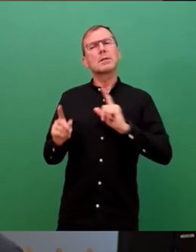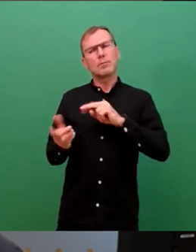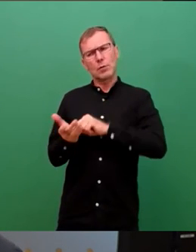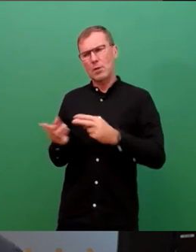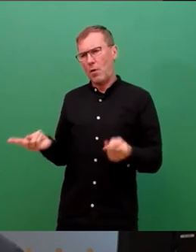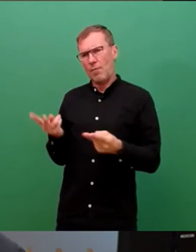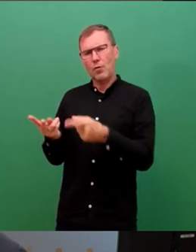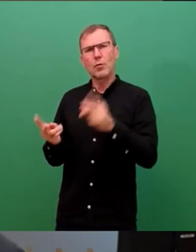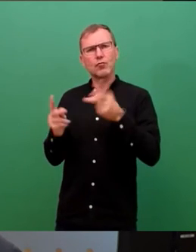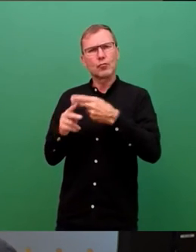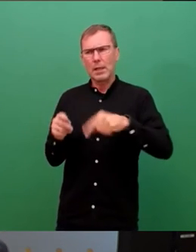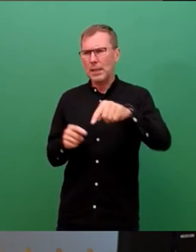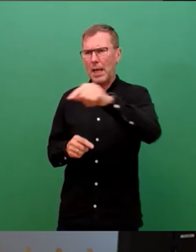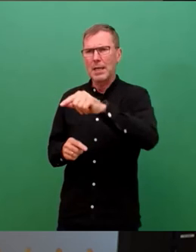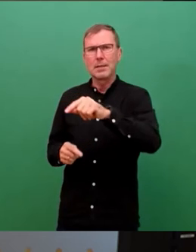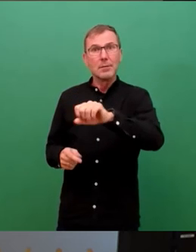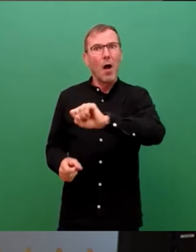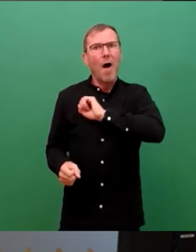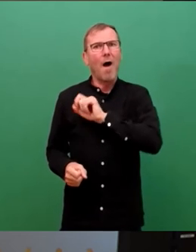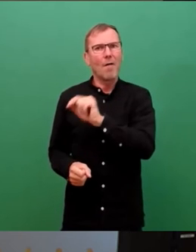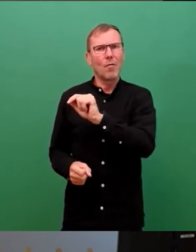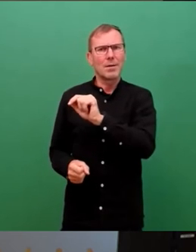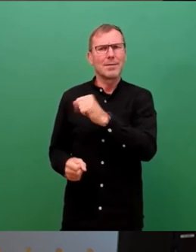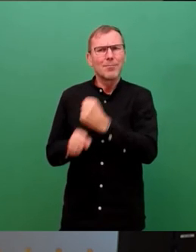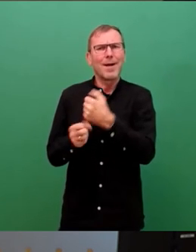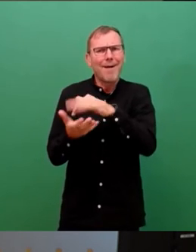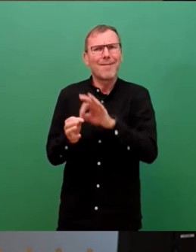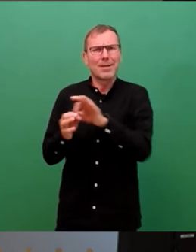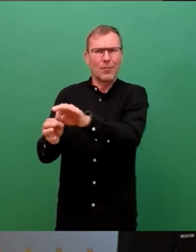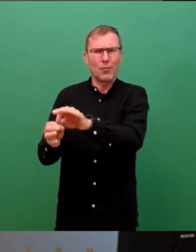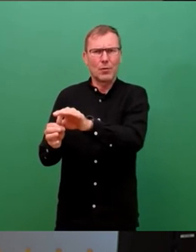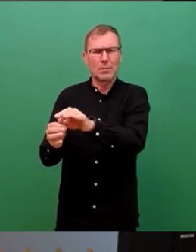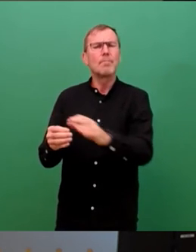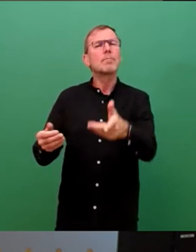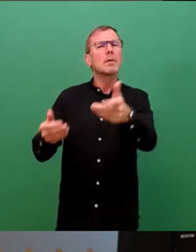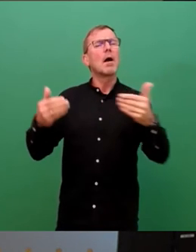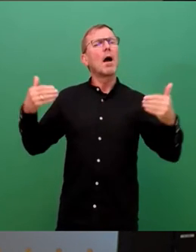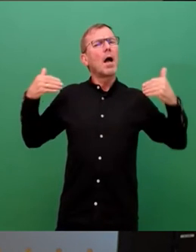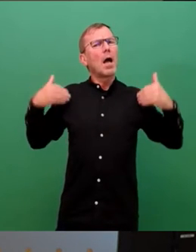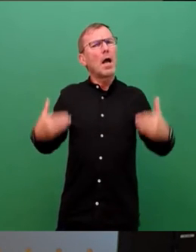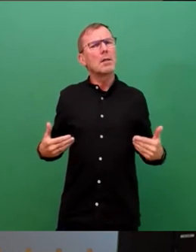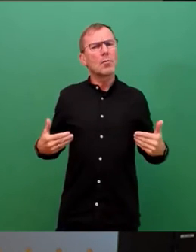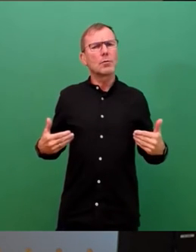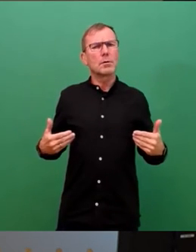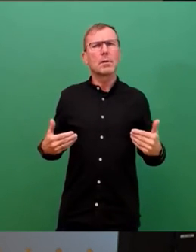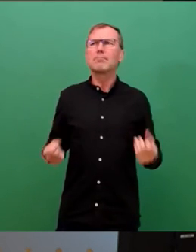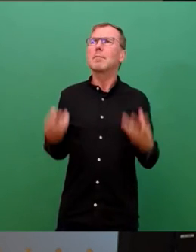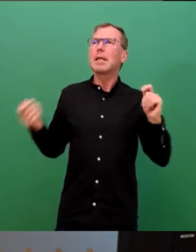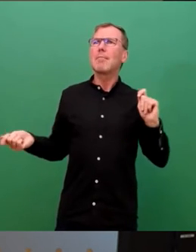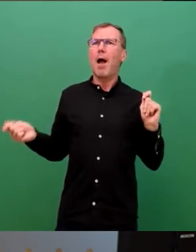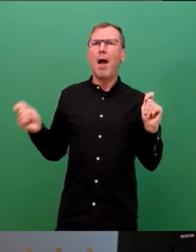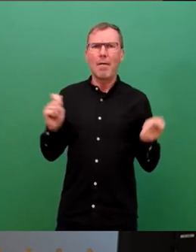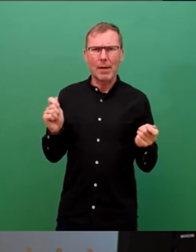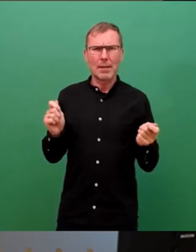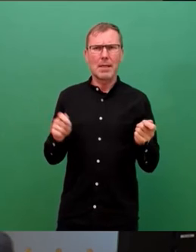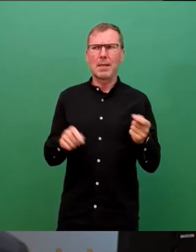gelebtes Erfolgsmodell und wir halten weiterhin daran fest. Vor dem Hintergrund des fortschreitenden Klimawandels bei gleichzeitig